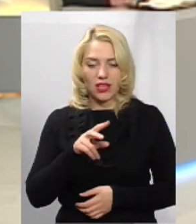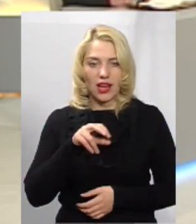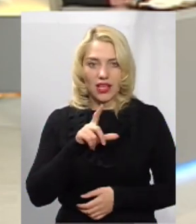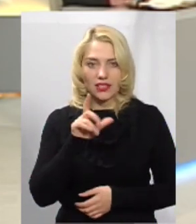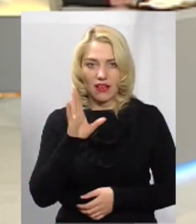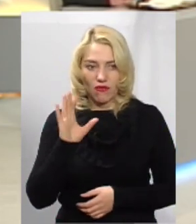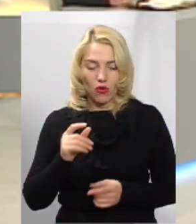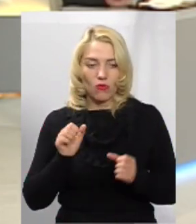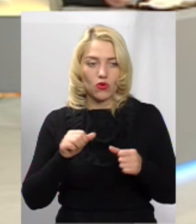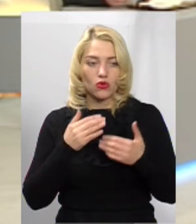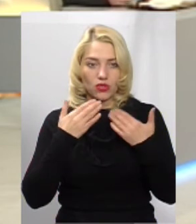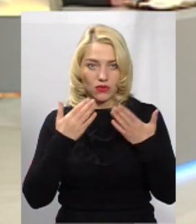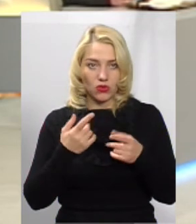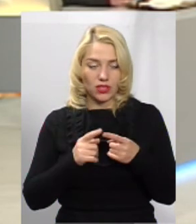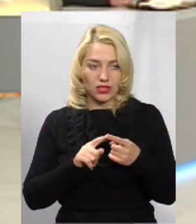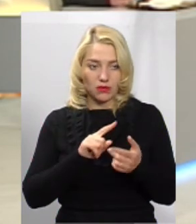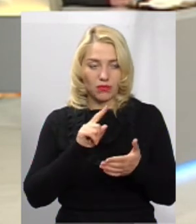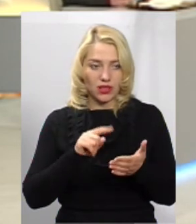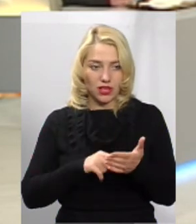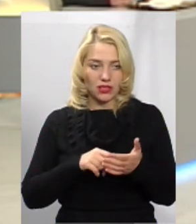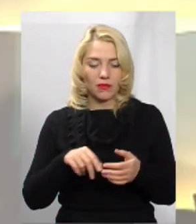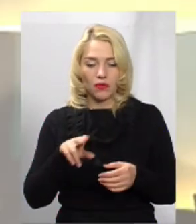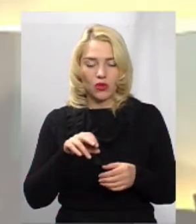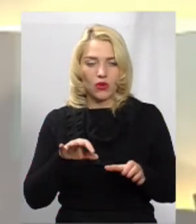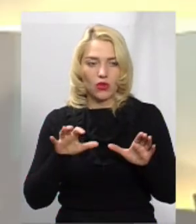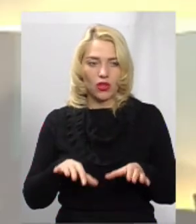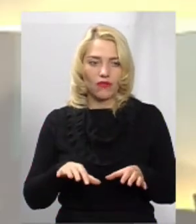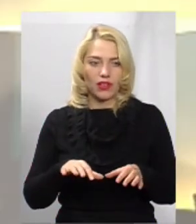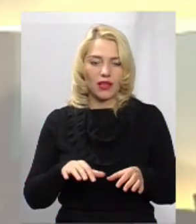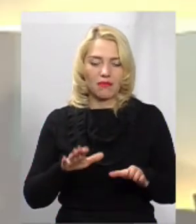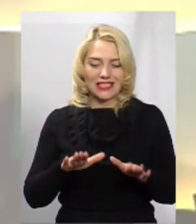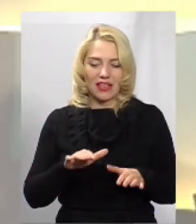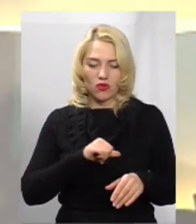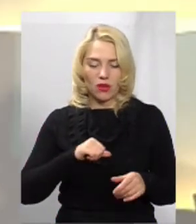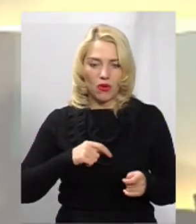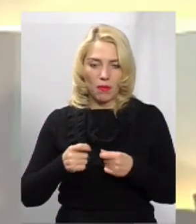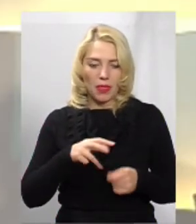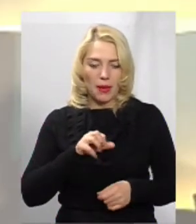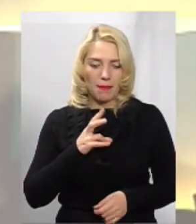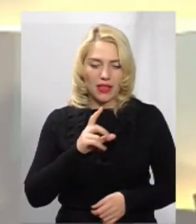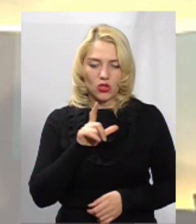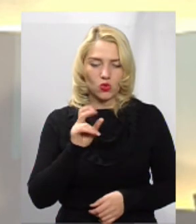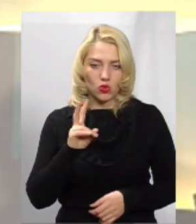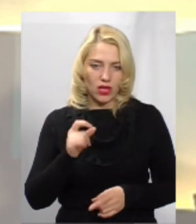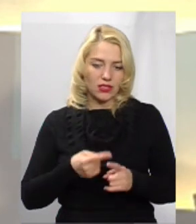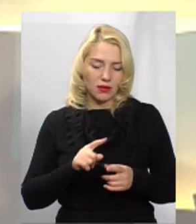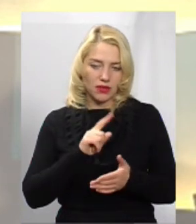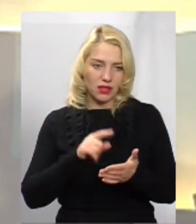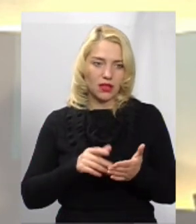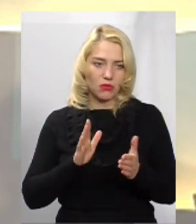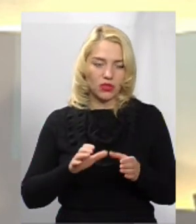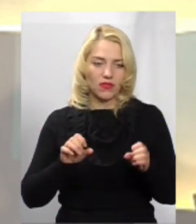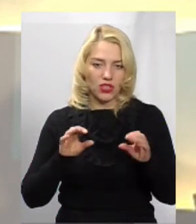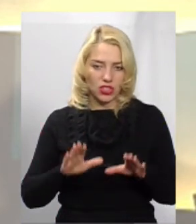може звернутися з цим питанням зараз, поки ще осінь, до голови місцевого самоврядування Манзюка. І це питання, я думаю, буде вирішено при